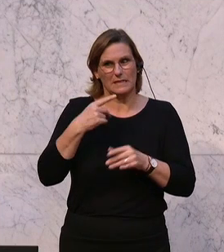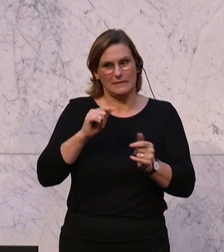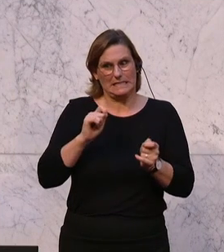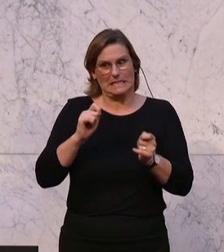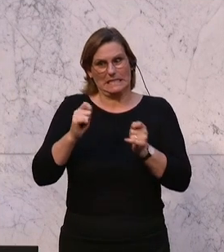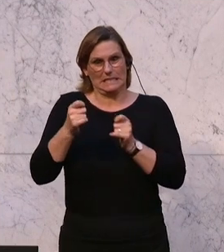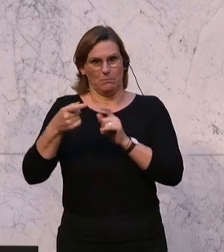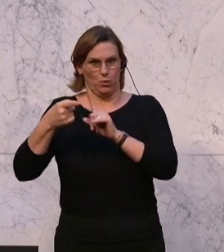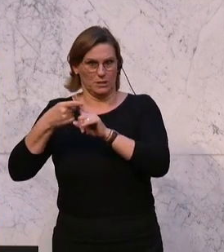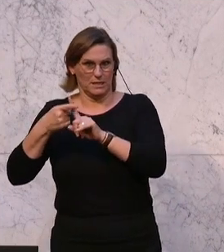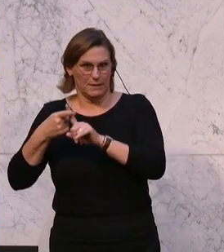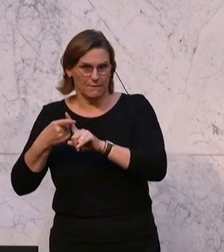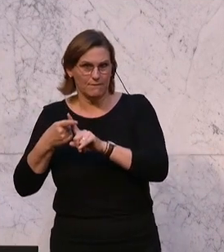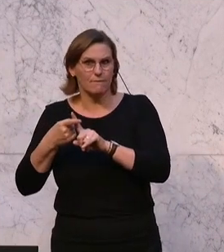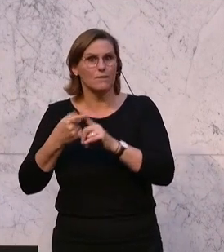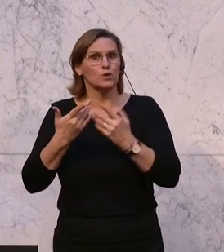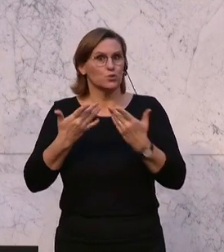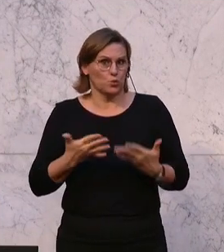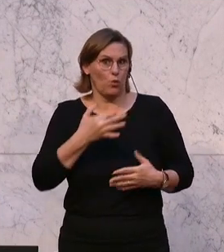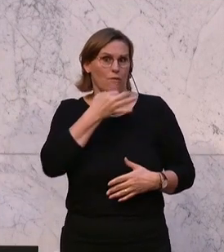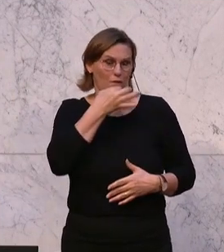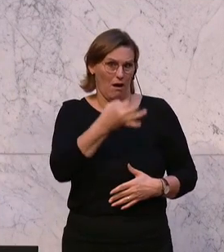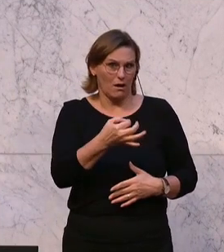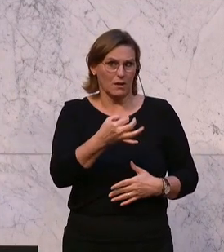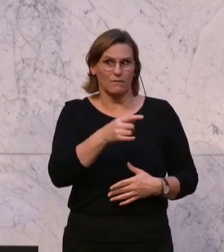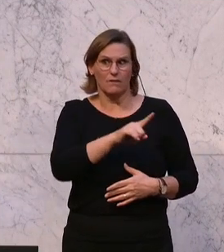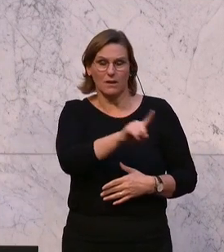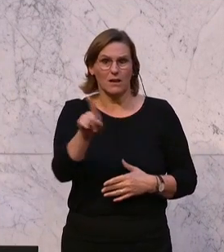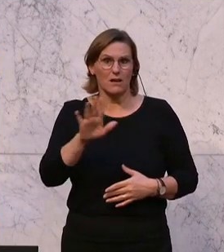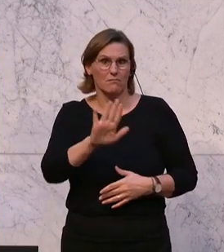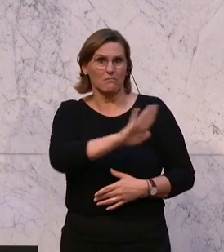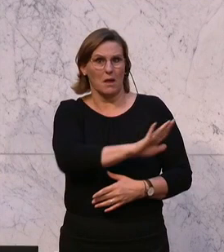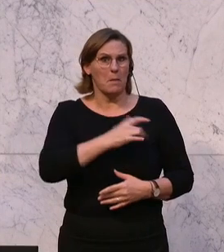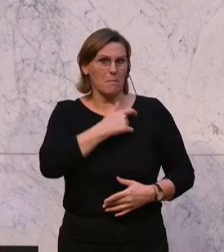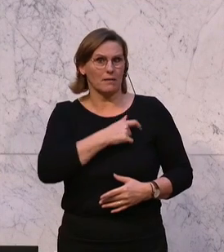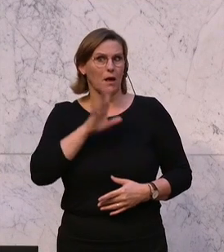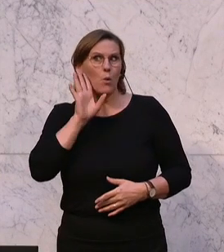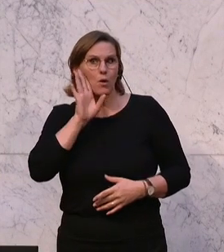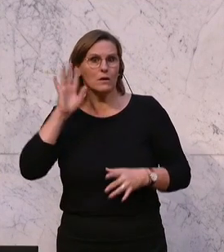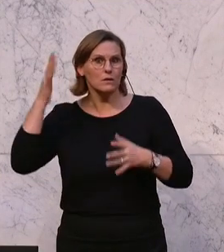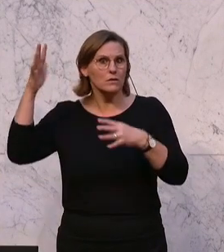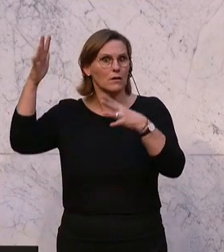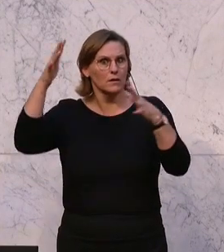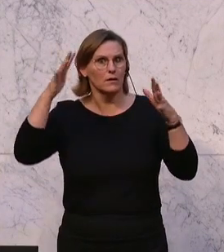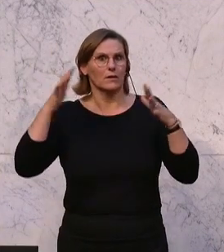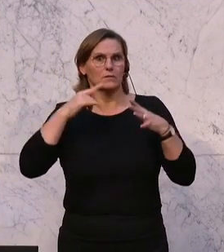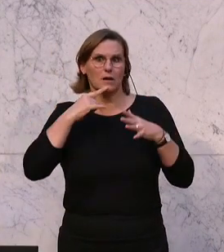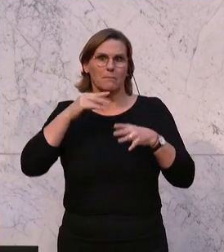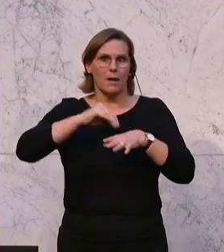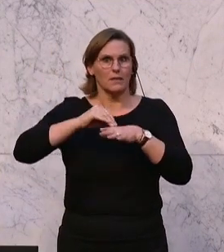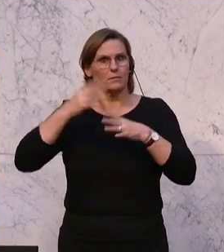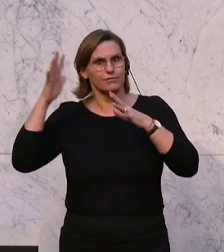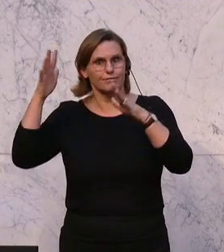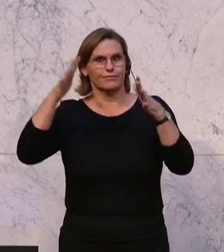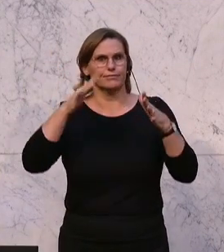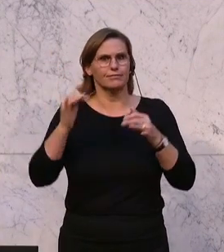Griff bekommen? Ich glaube, Herr Finanzminister, das wäre gefragt. Und wenn ich Ihre Fraktion höre, die sich da in Jubelmeldungen überschlägt und uns jedes Mal erklärt, dass